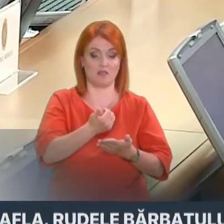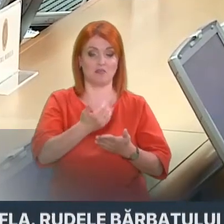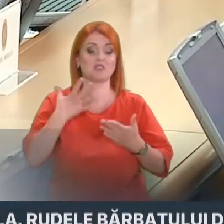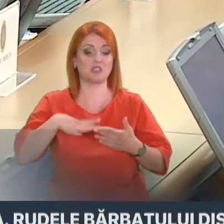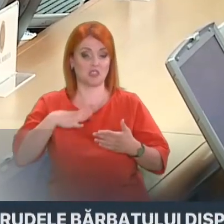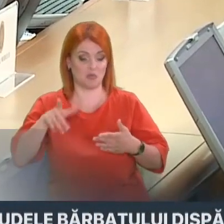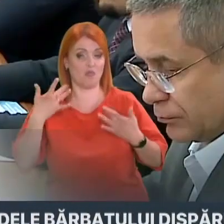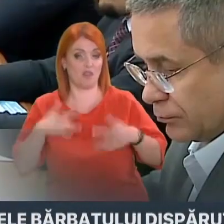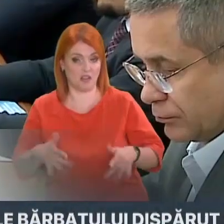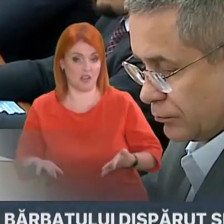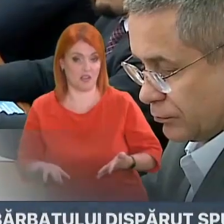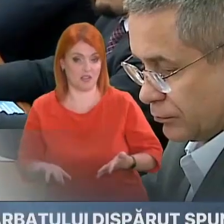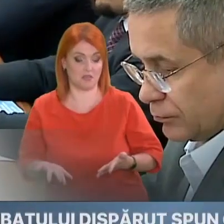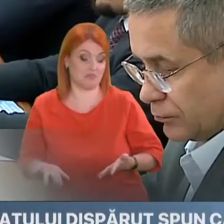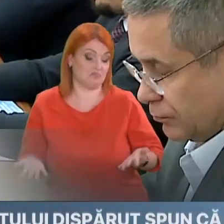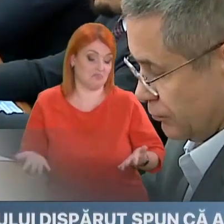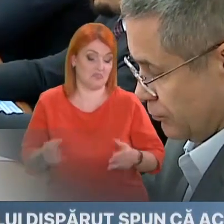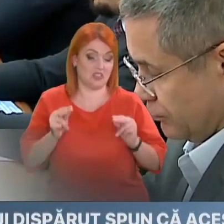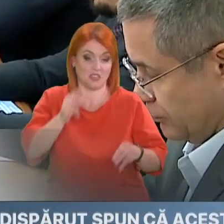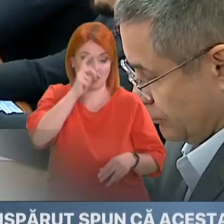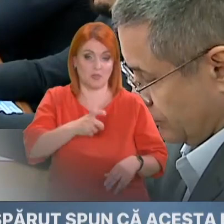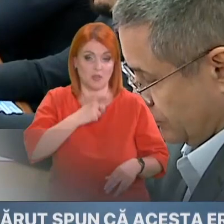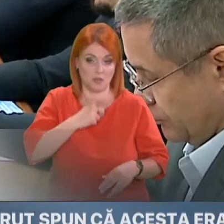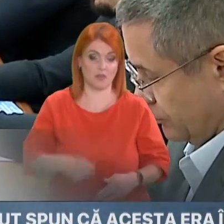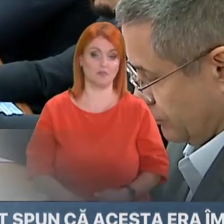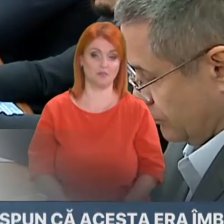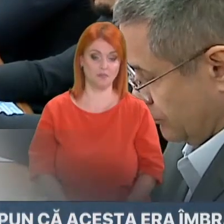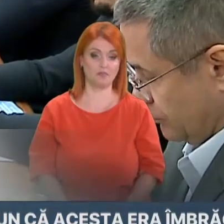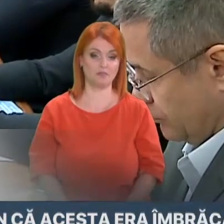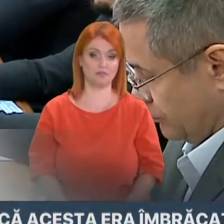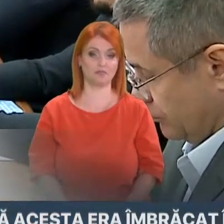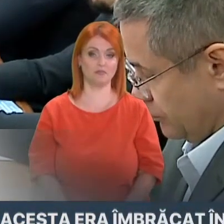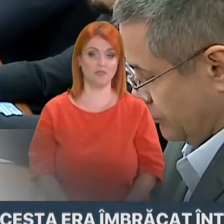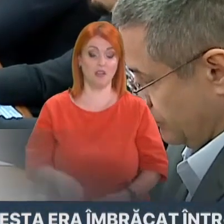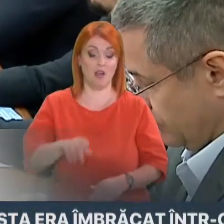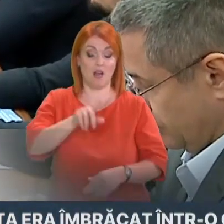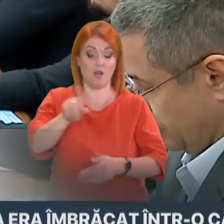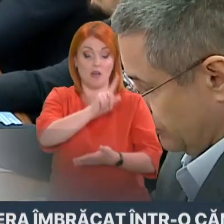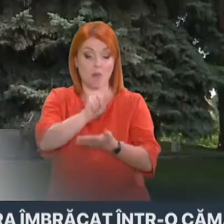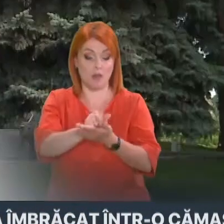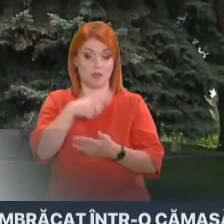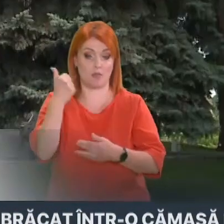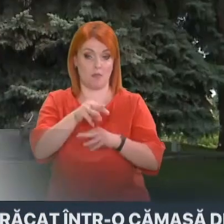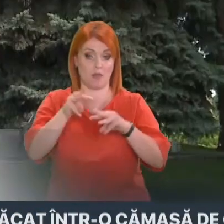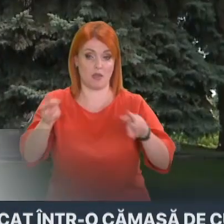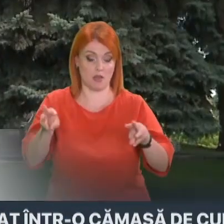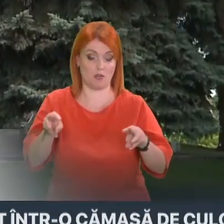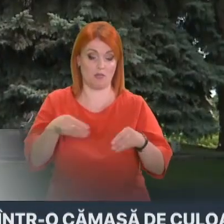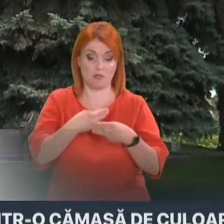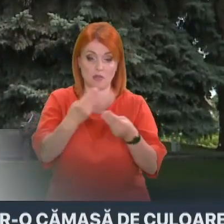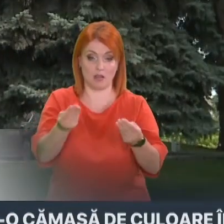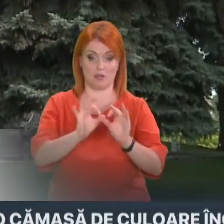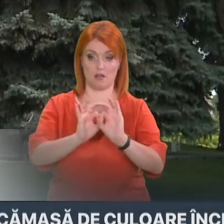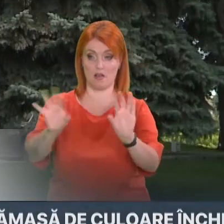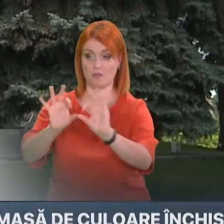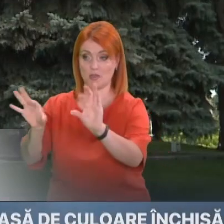guvernul, eu sper că în timpul apropiat va veni inclusiv și cu niște explicații pe care le datorează opinie publice. În